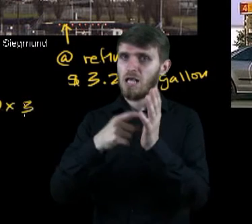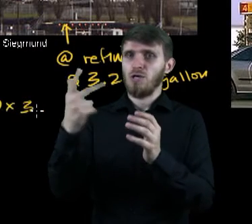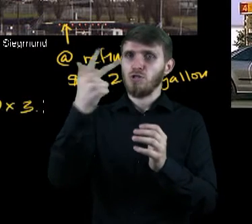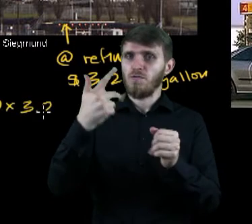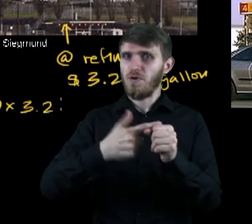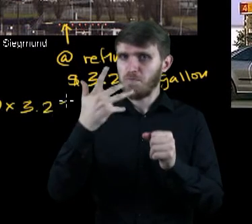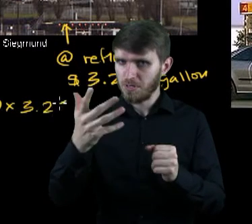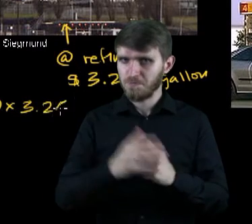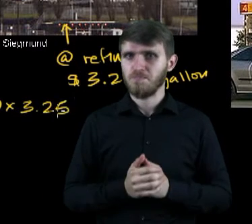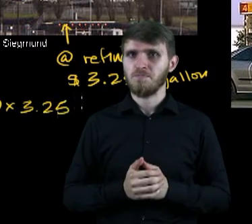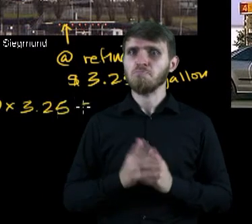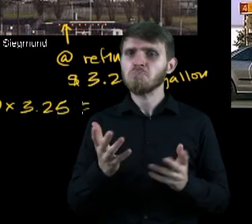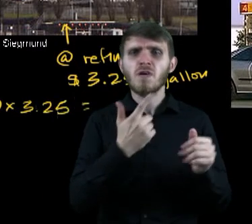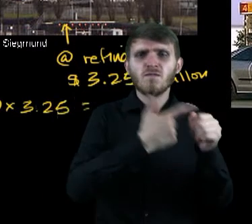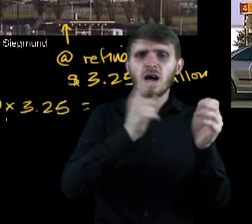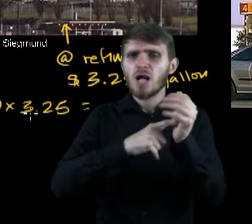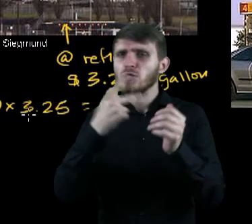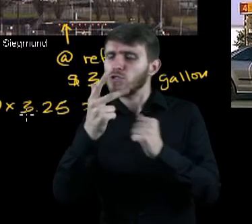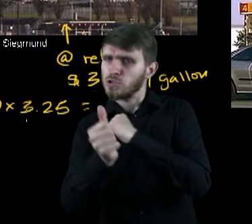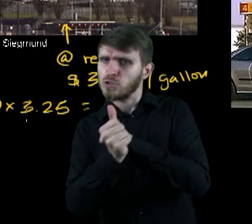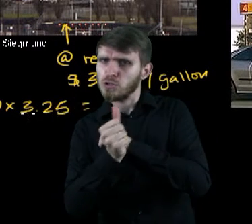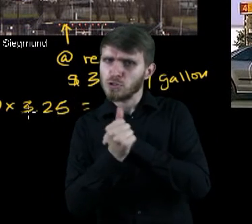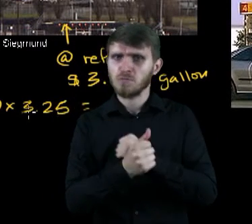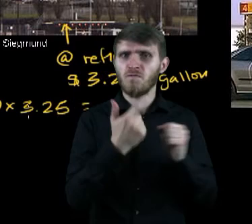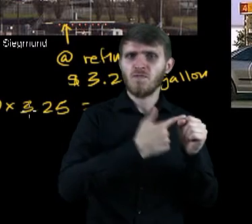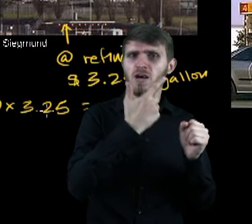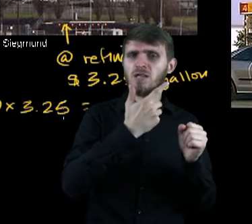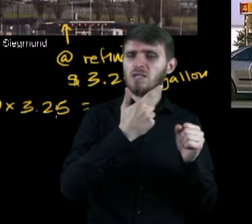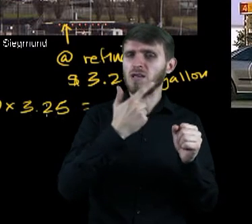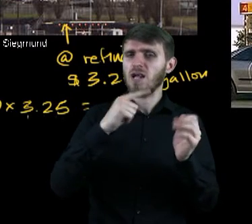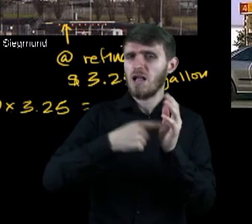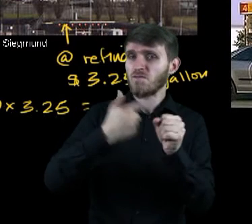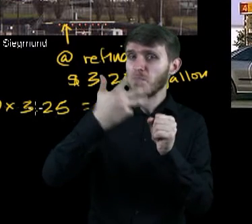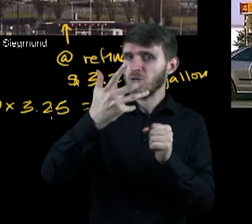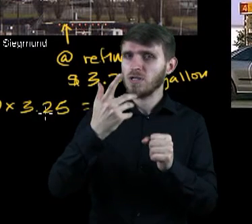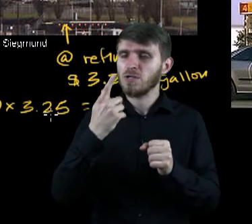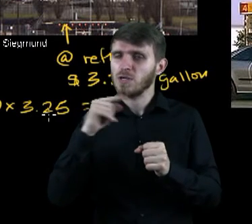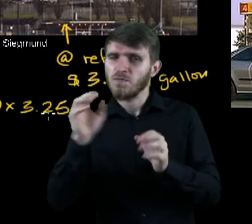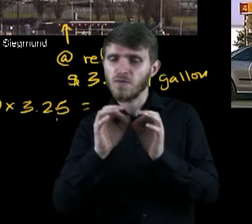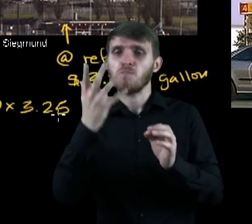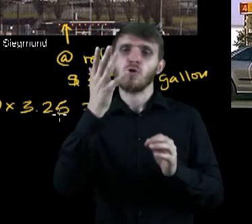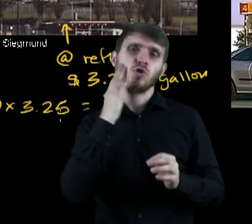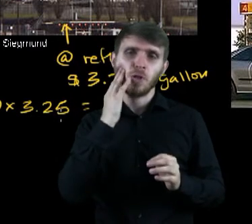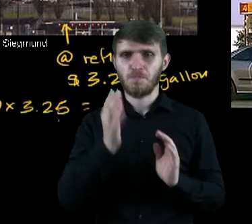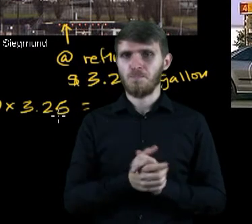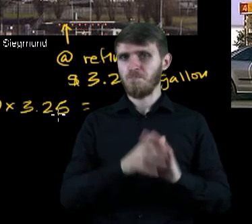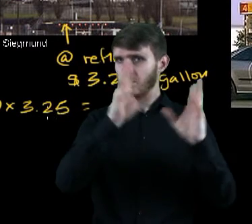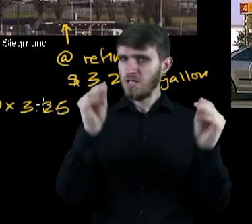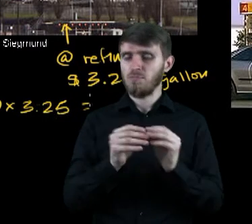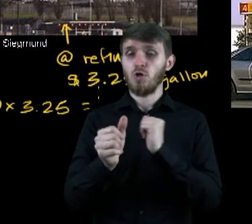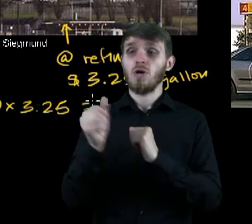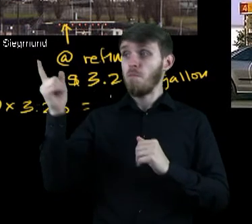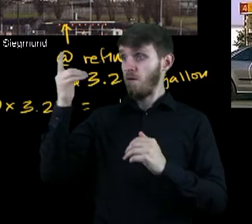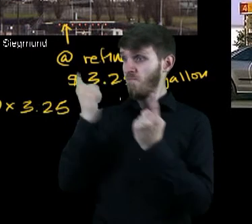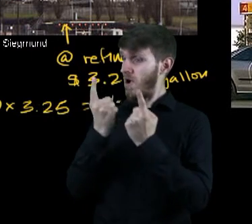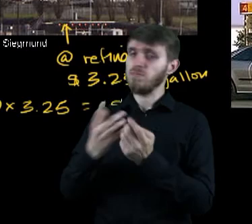razy 3,25 dolara równa się… 20 razy 3 to 60, a 20 razy 25 centów to 5 dolarów.